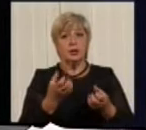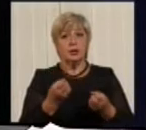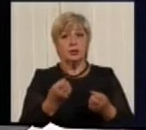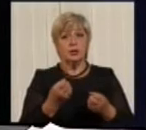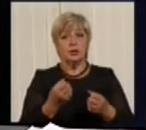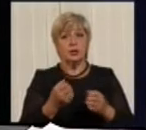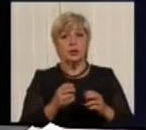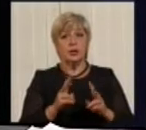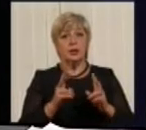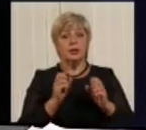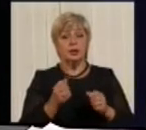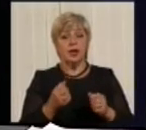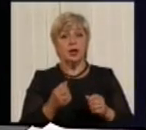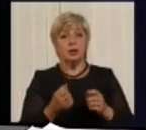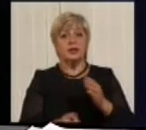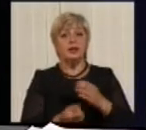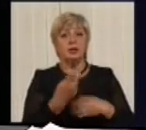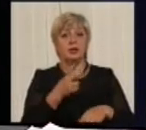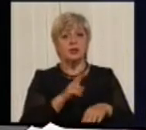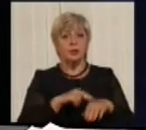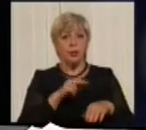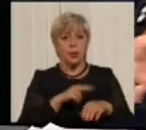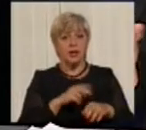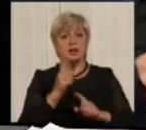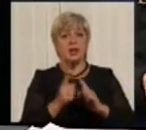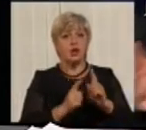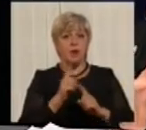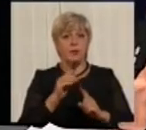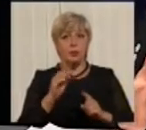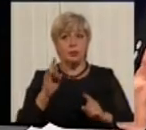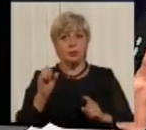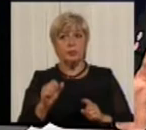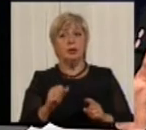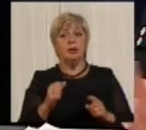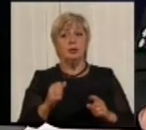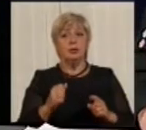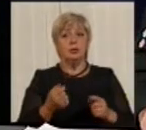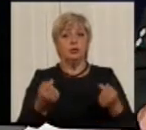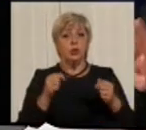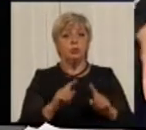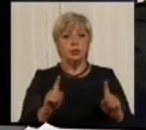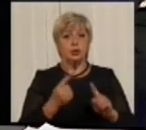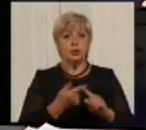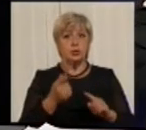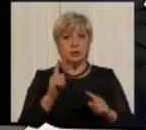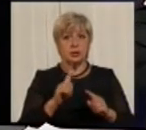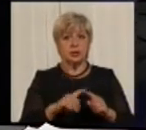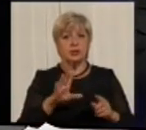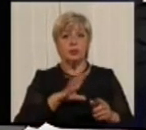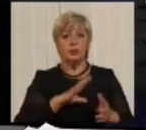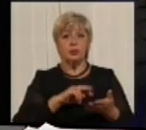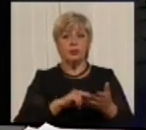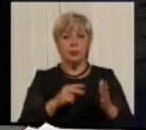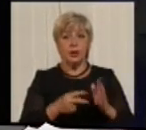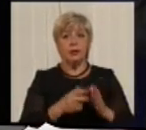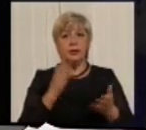до того, як з'явилась поліція, була реформа, та змінились, у нас були вибори. Тому що це був ще план, є